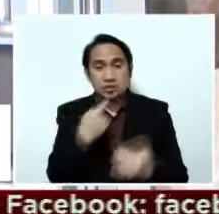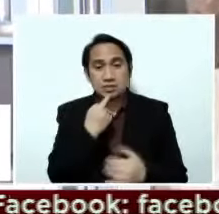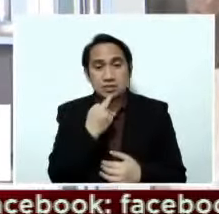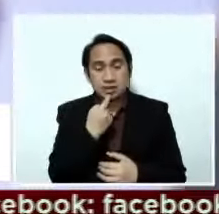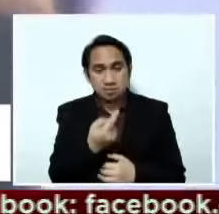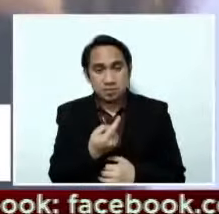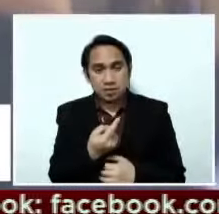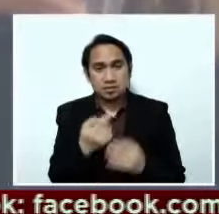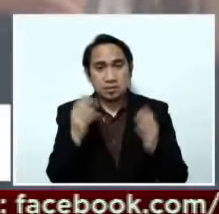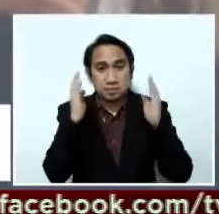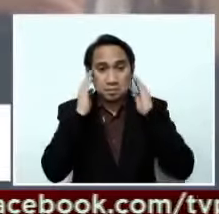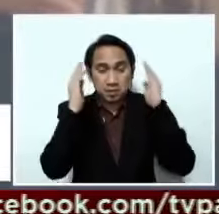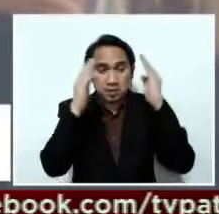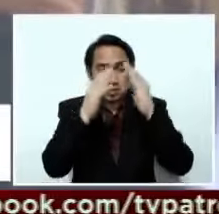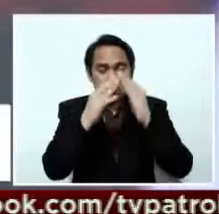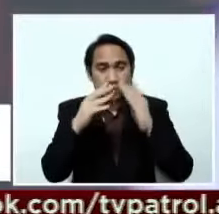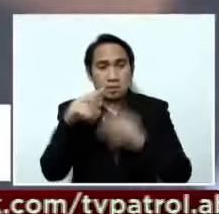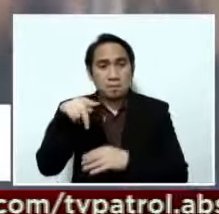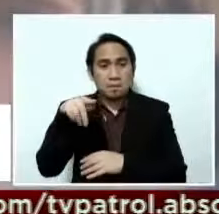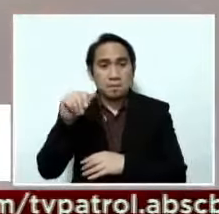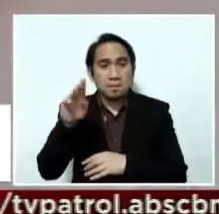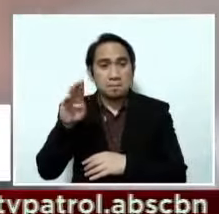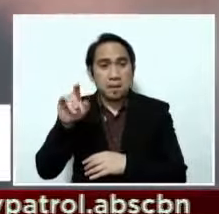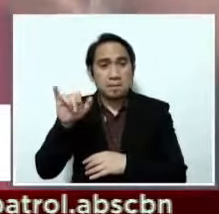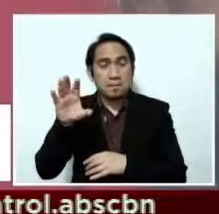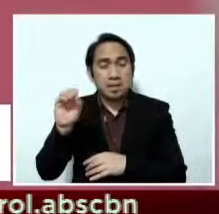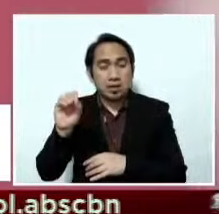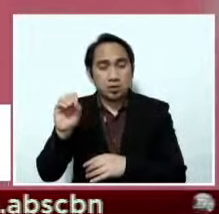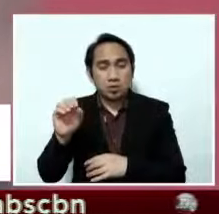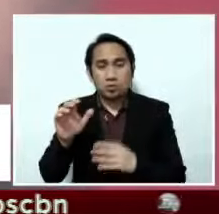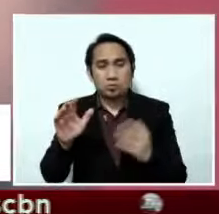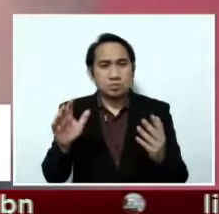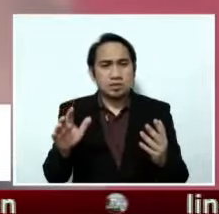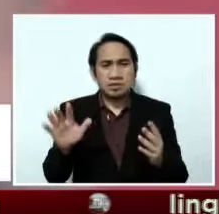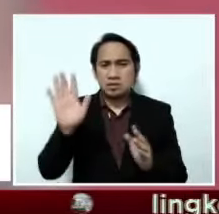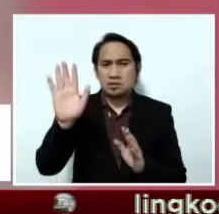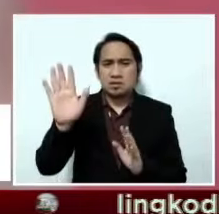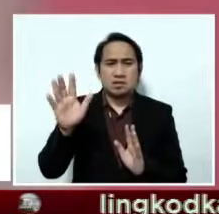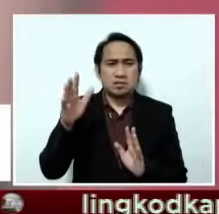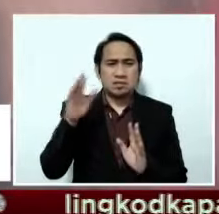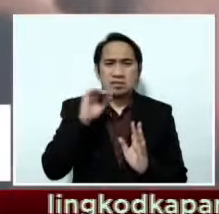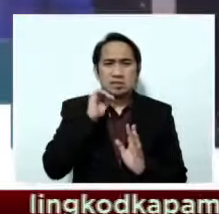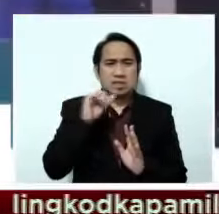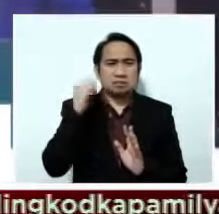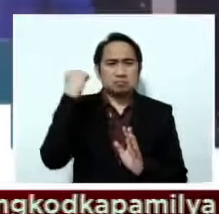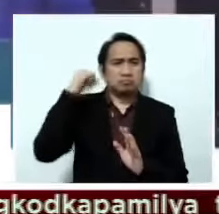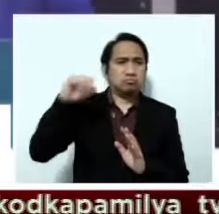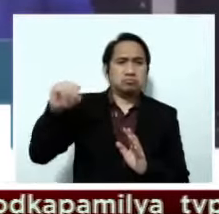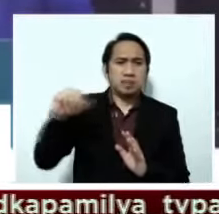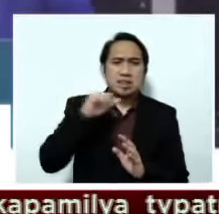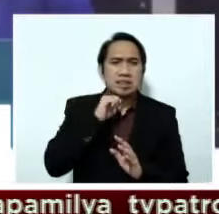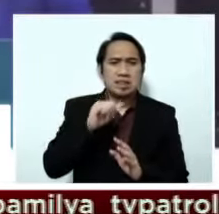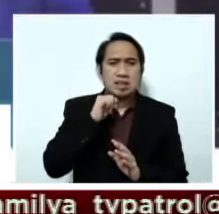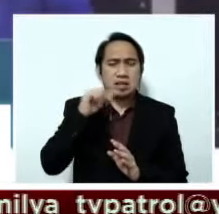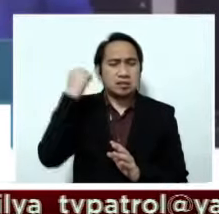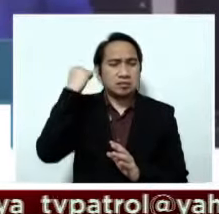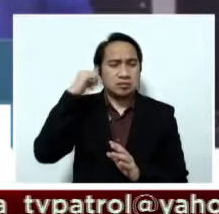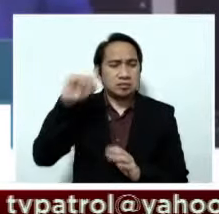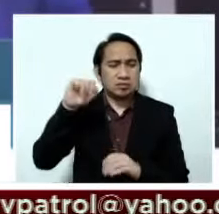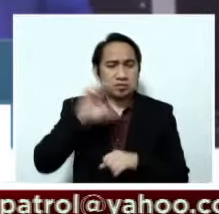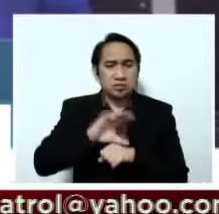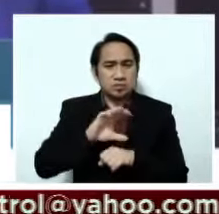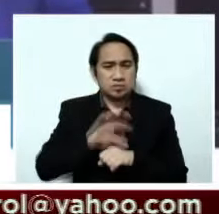Administrator Bishop Roderick Pabillo na hindi sinusuway ng Archdiocese of Manila ang pamahalaan. Yan po ay hindi